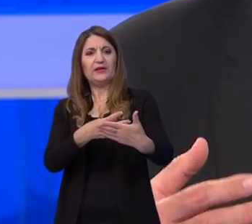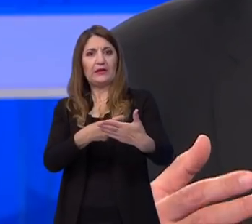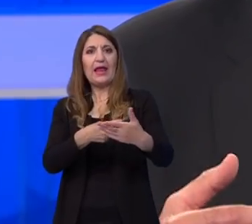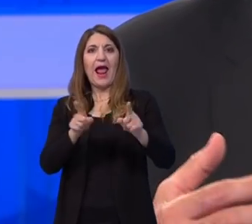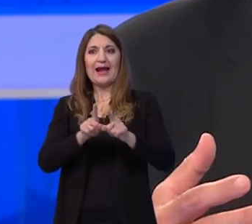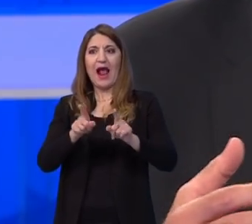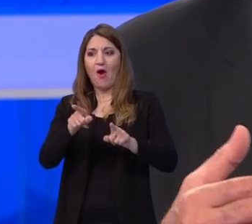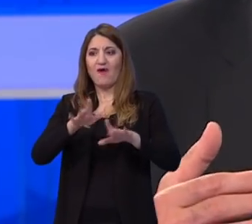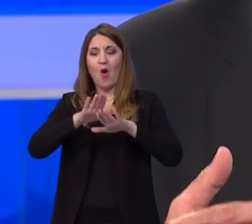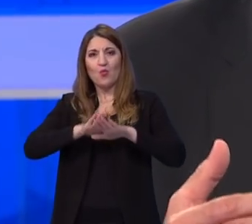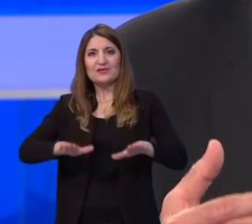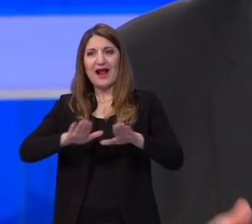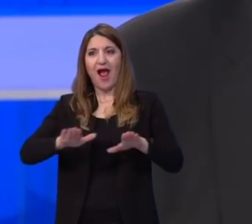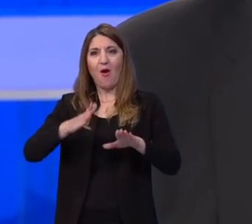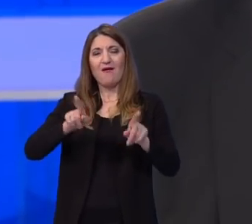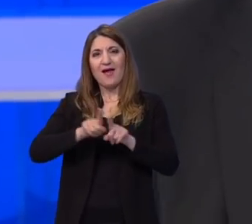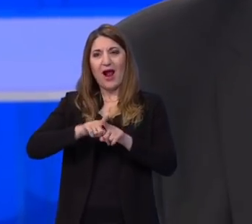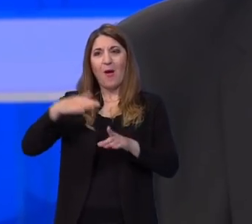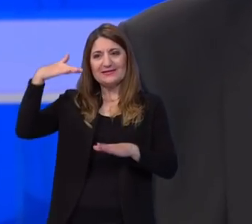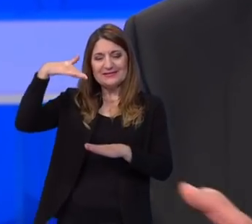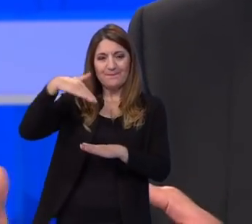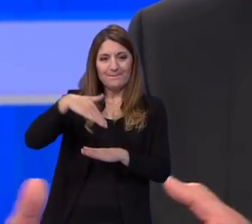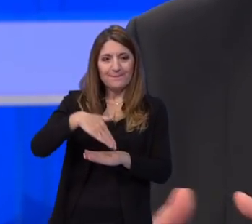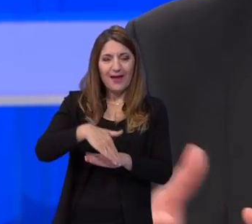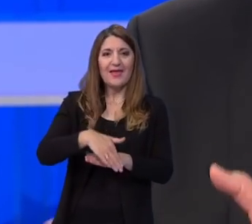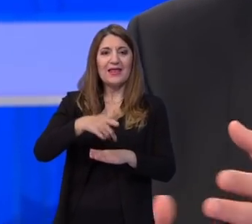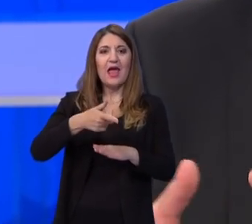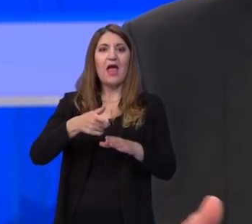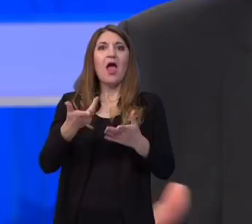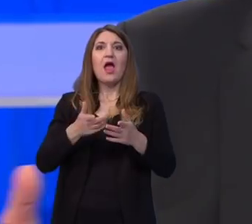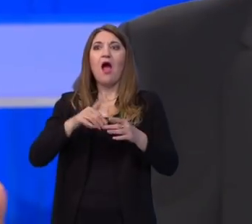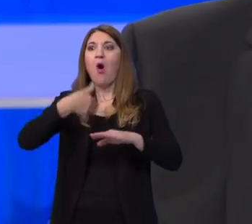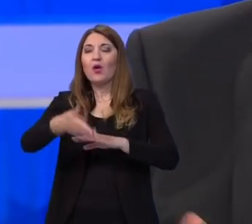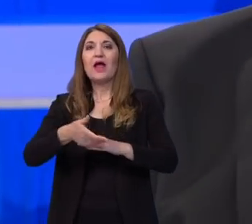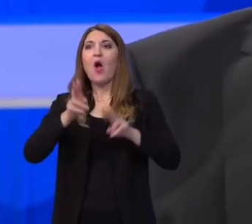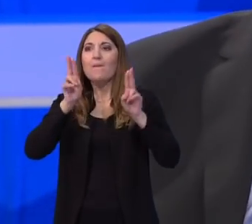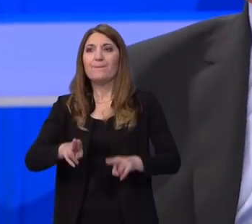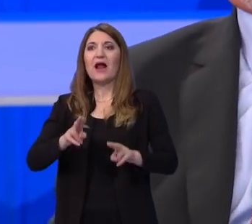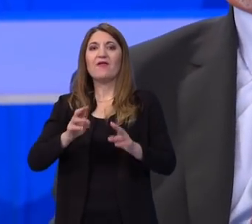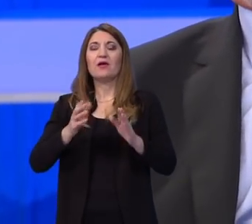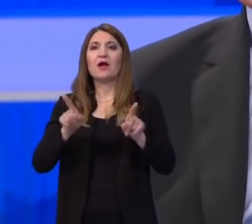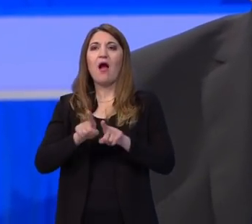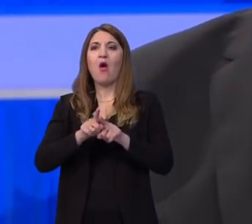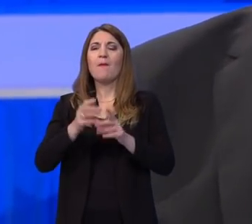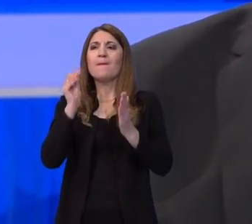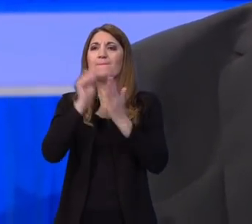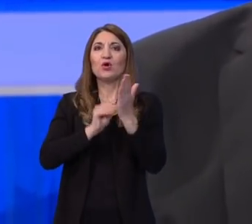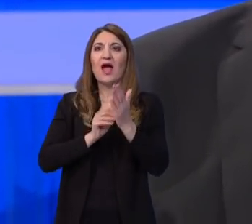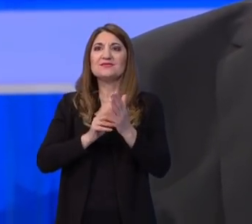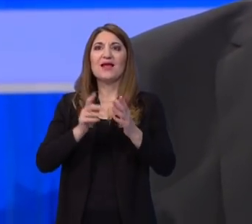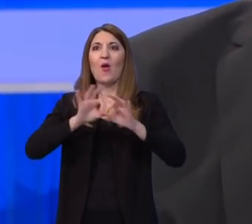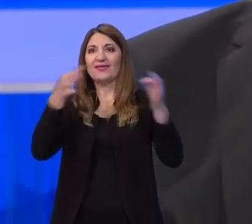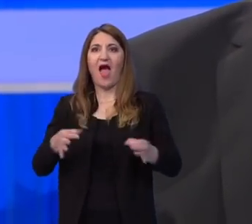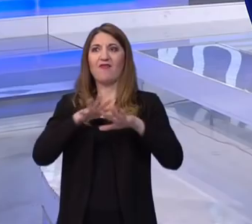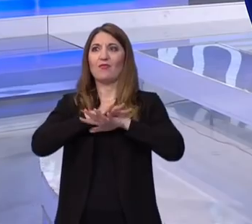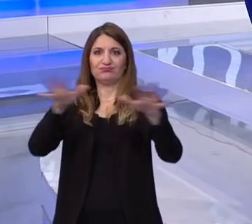usporavanja krivulja na nekom području prije nego što su se stvarno podaci u onoj opće populaciji pojavili.